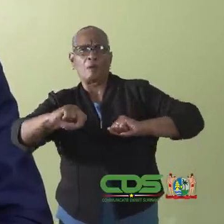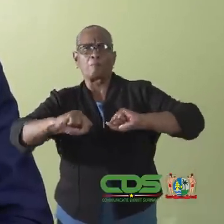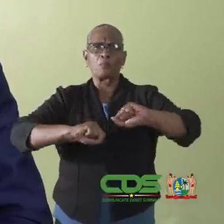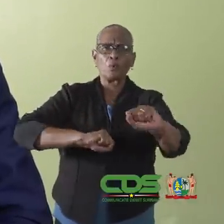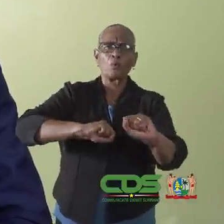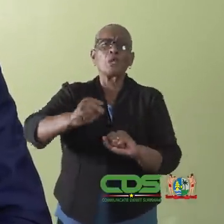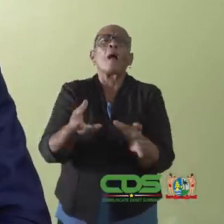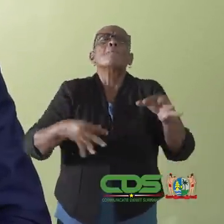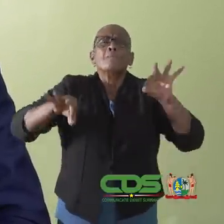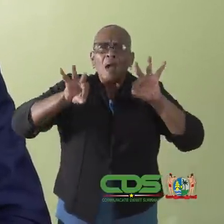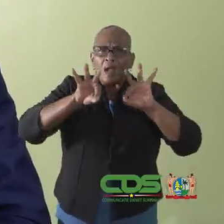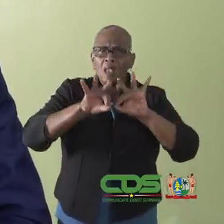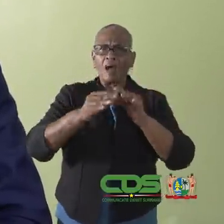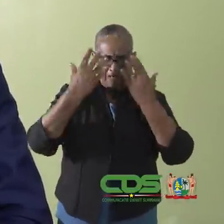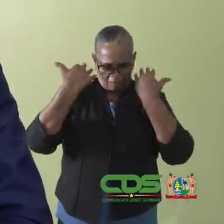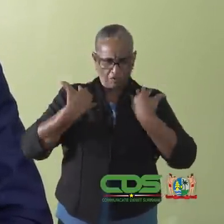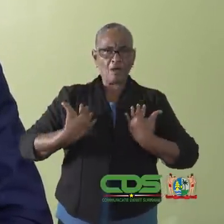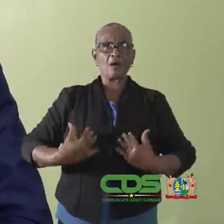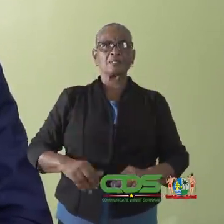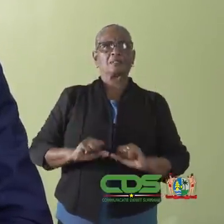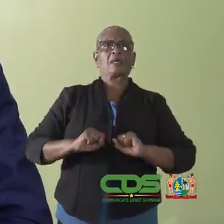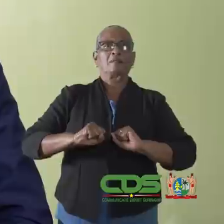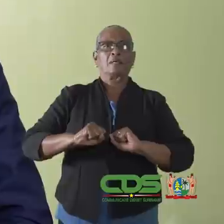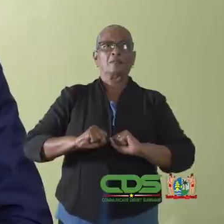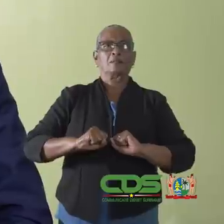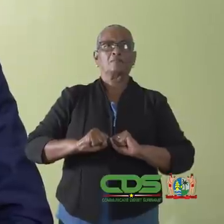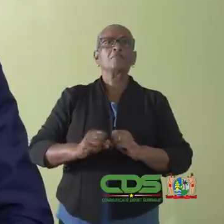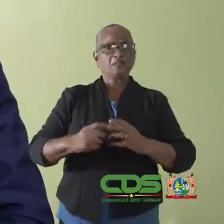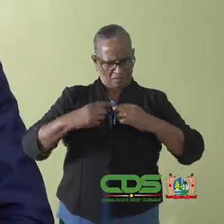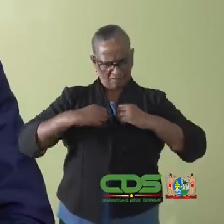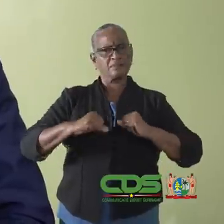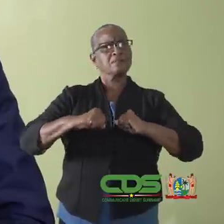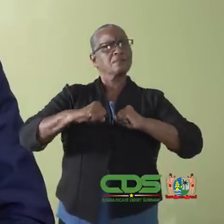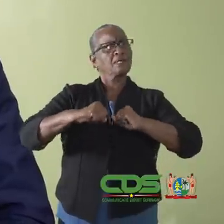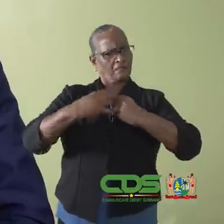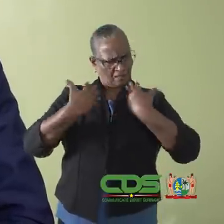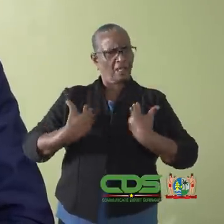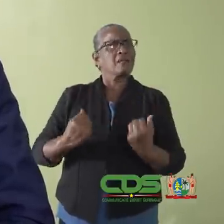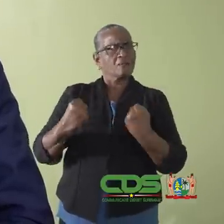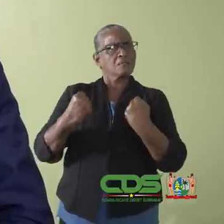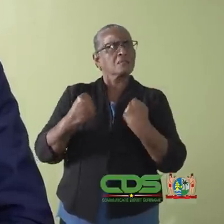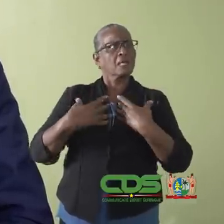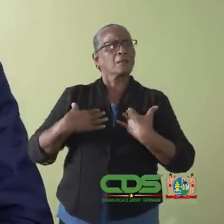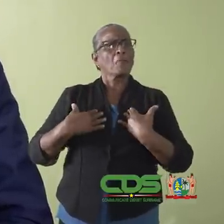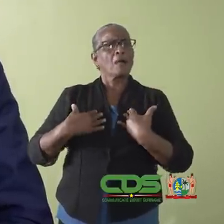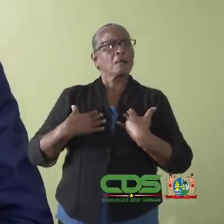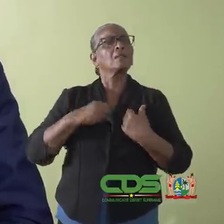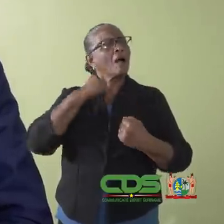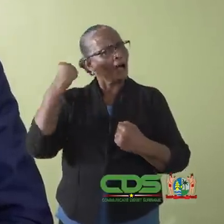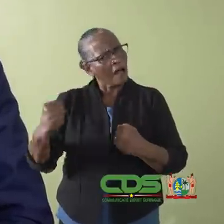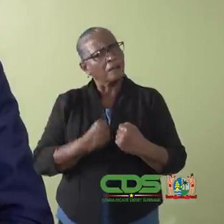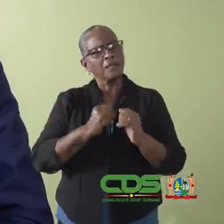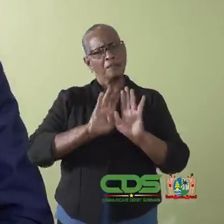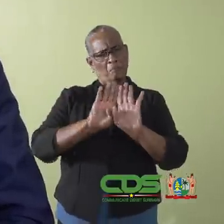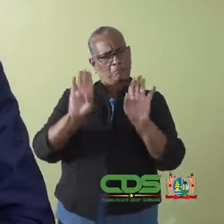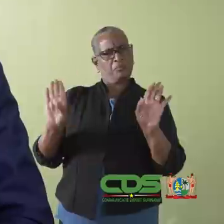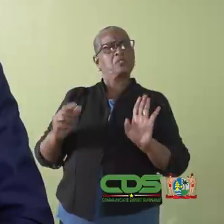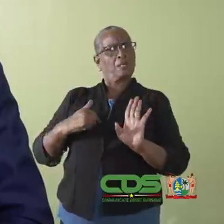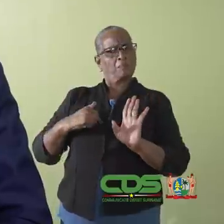zijn randvoorwaarden voor een goede fysieke gesteldheid. Versterk uw eigen weerstand te alle tijden.